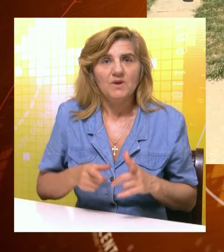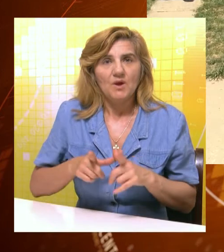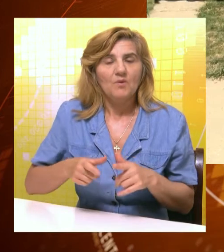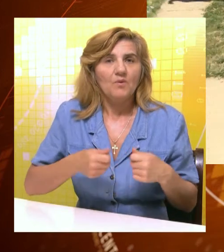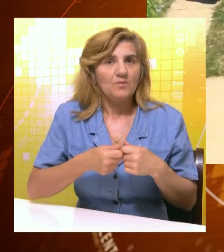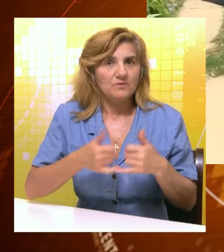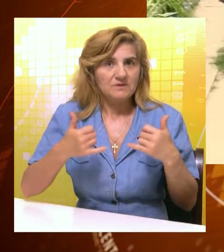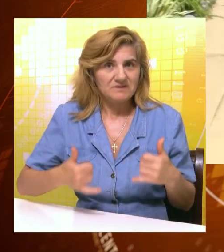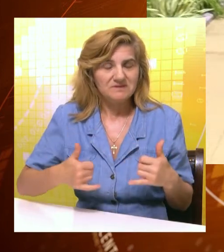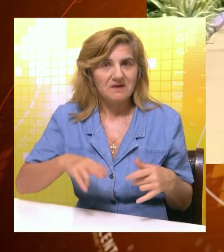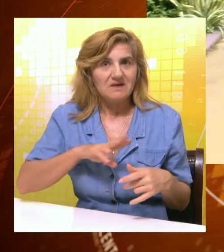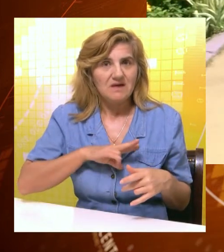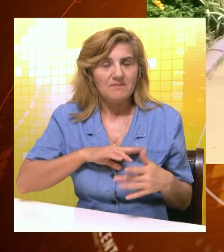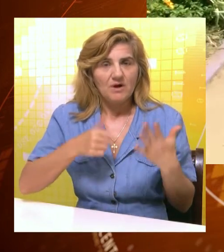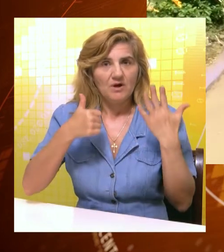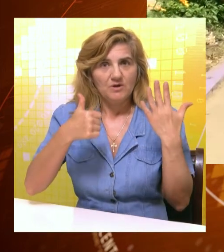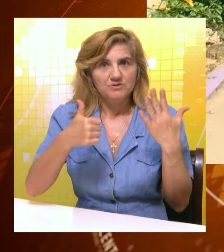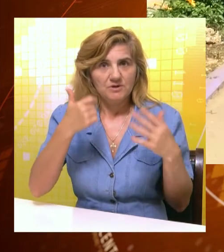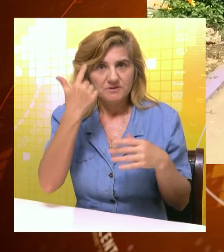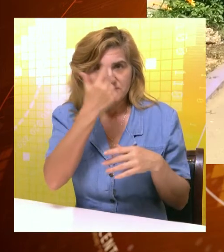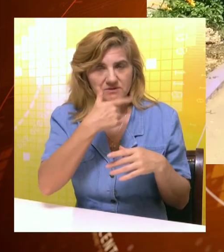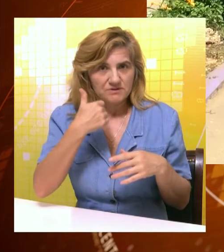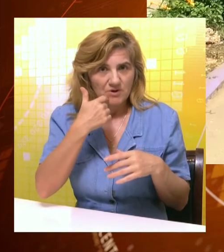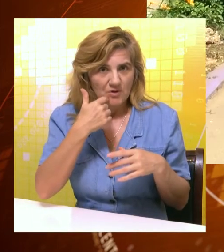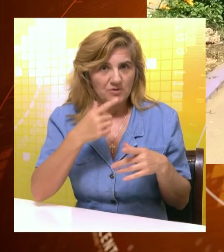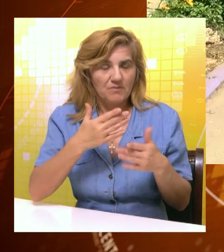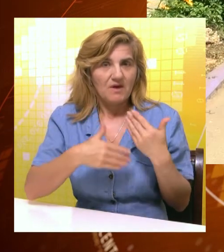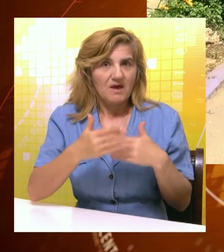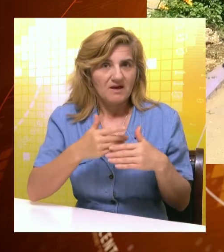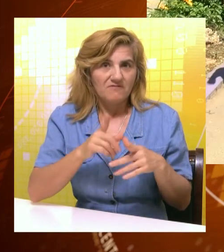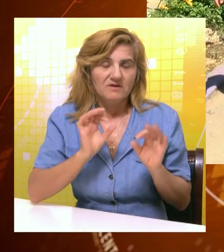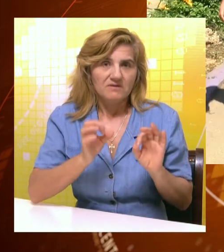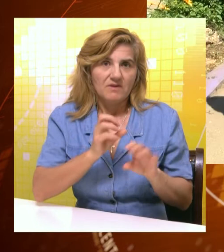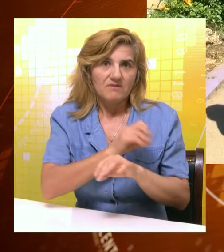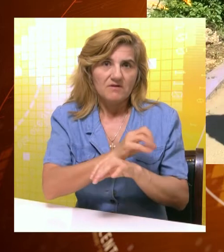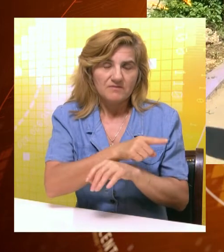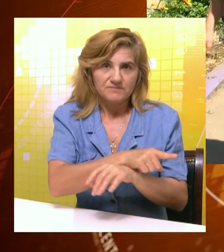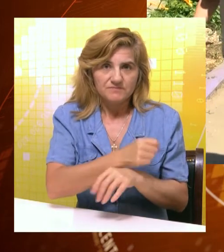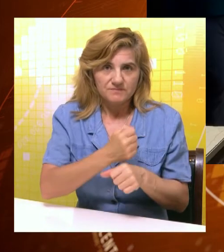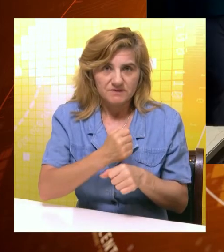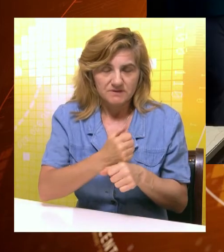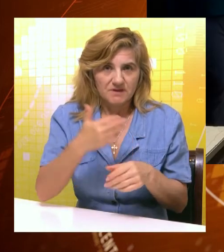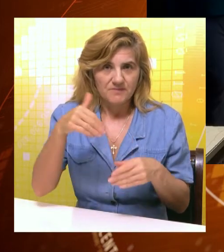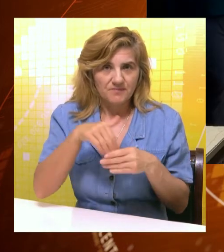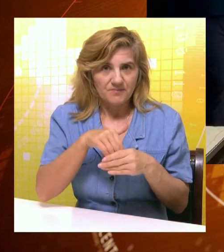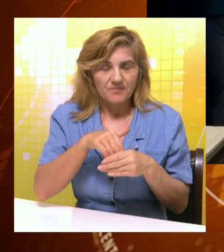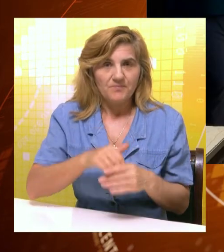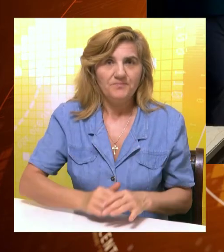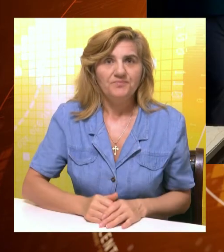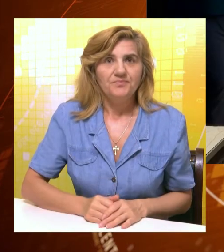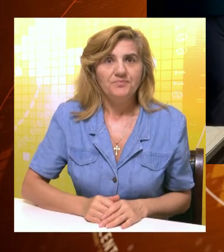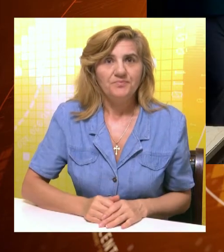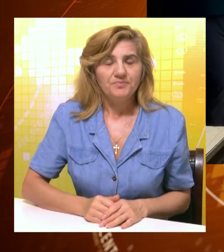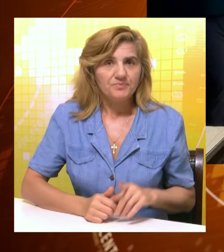U udruženju je trenutno i radno angažovano šest osoba sa invaliditetom koji su zaposlani preko konkursa koje je raspisala Nacionalna služba za